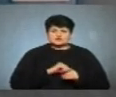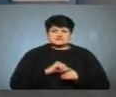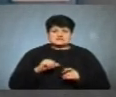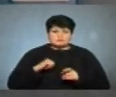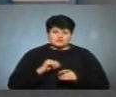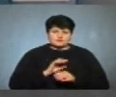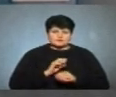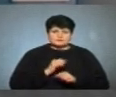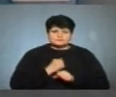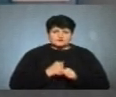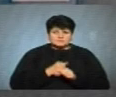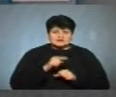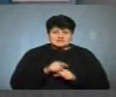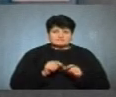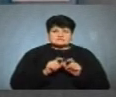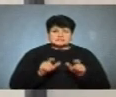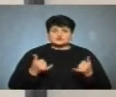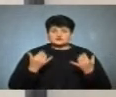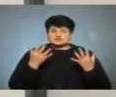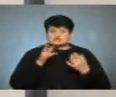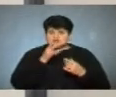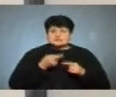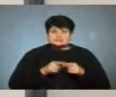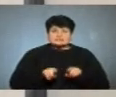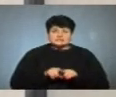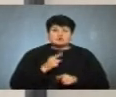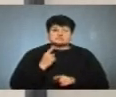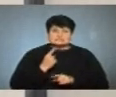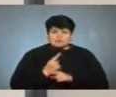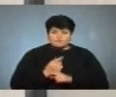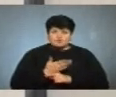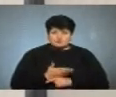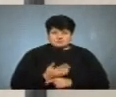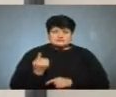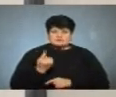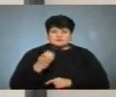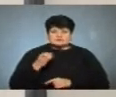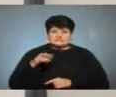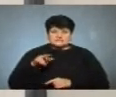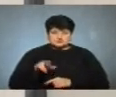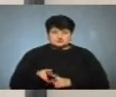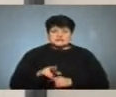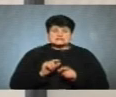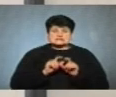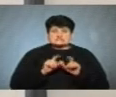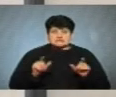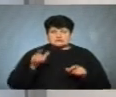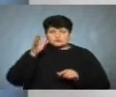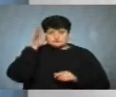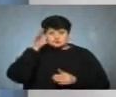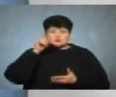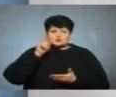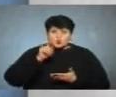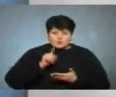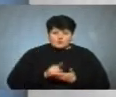виготовлення у закладі. На сьогоднішній час це також заборонено. З 1 січня заклади освіти зобов